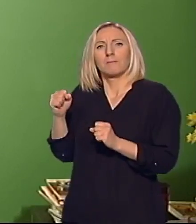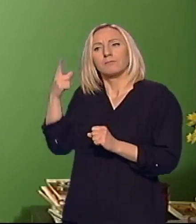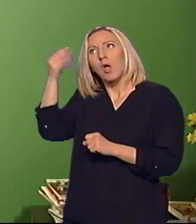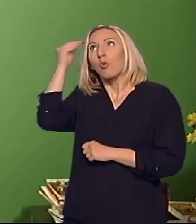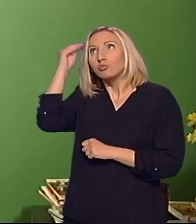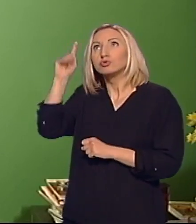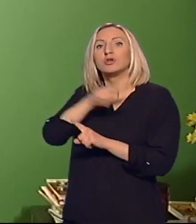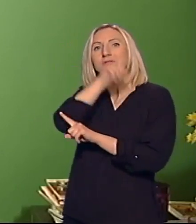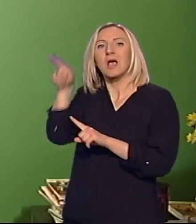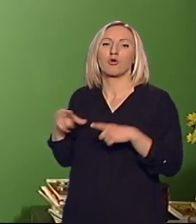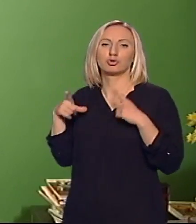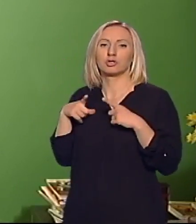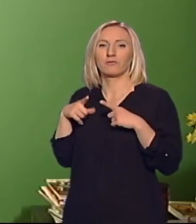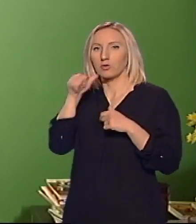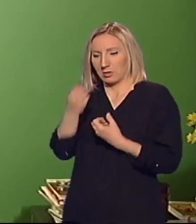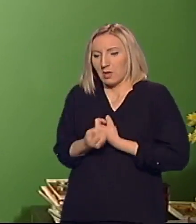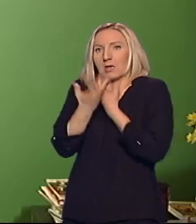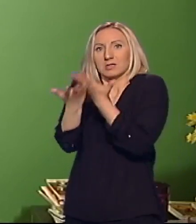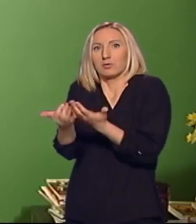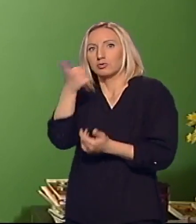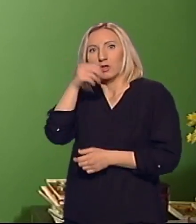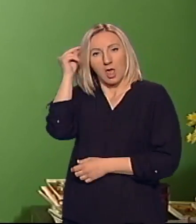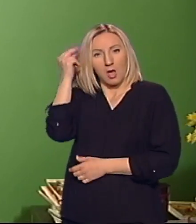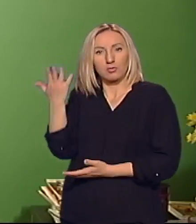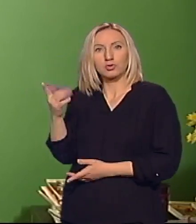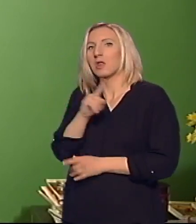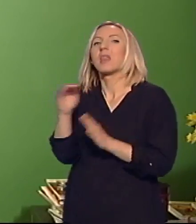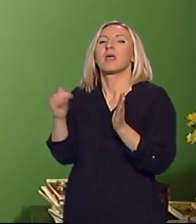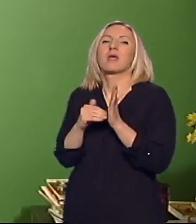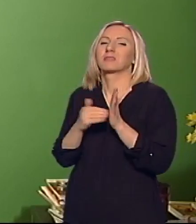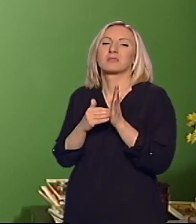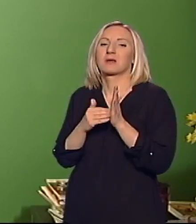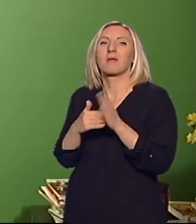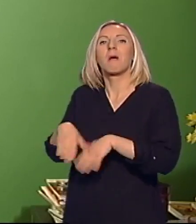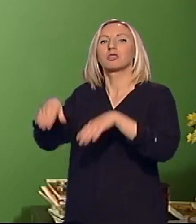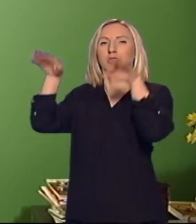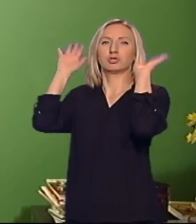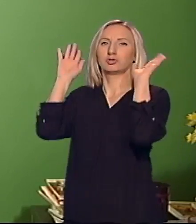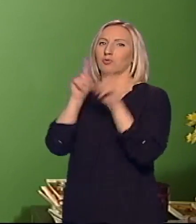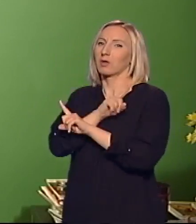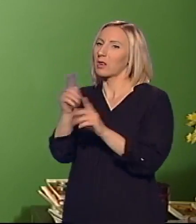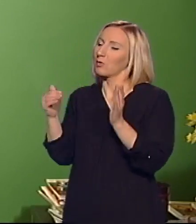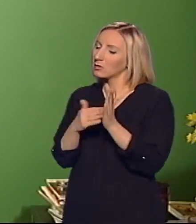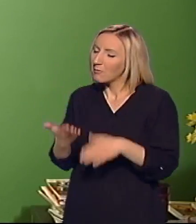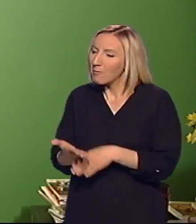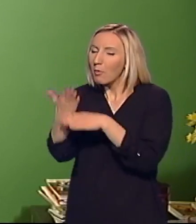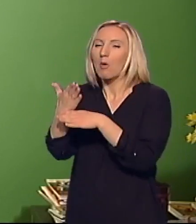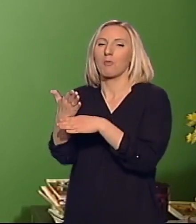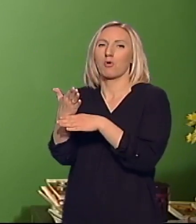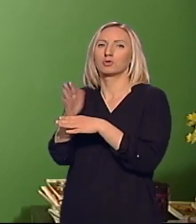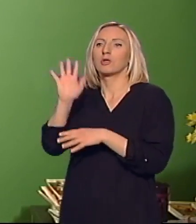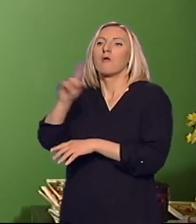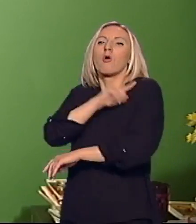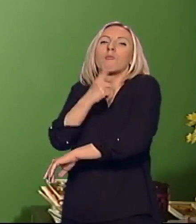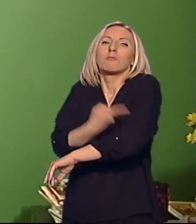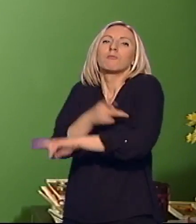ispoljavaju to što nauče i nikada ne treba prosto dići ruke od toga, nego im pomoći da neke svoje mogućnosti i